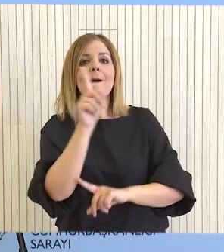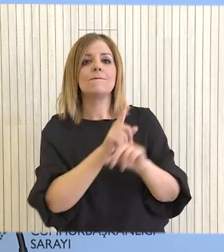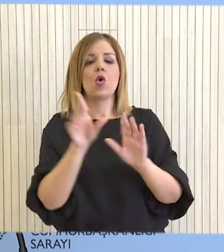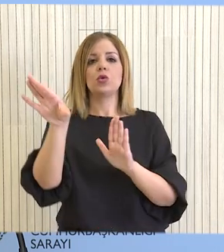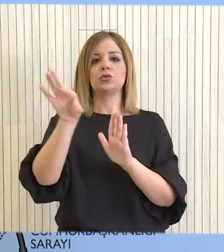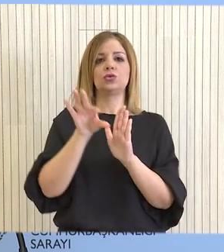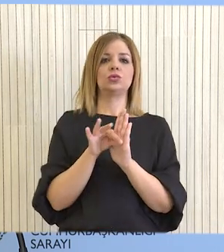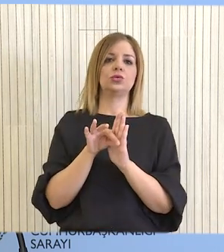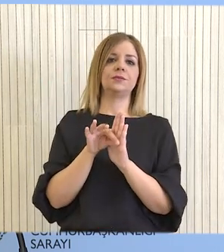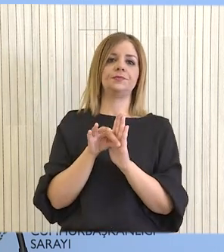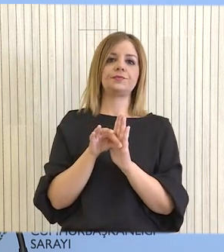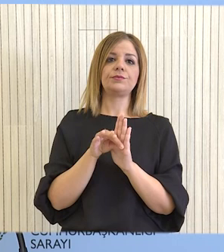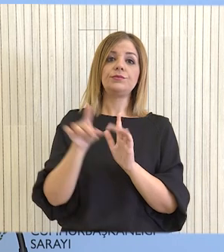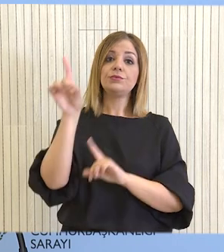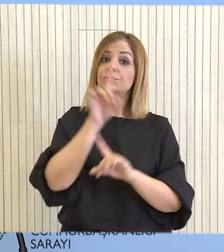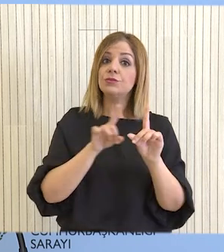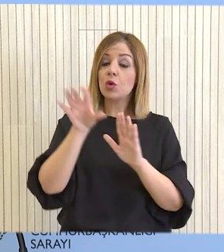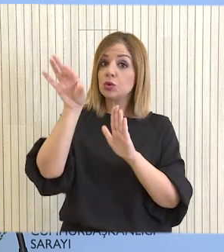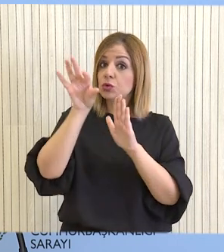ο Γενικός Γραμματέας ως απεσταλμένο